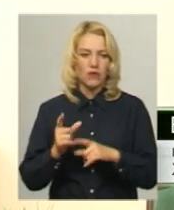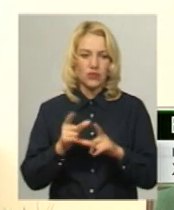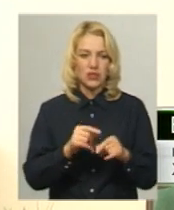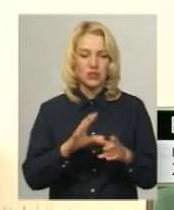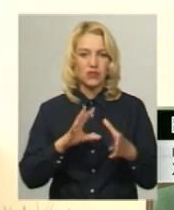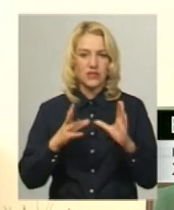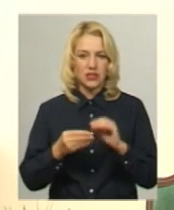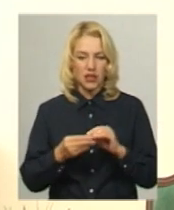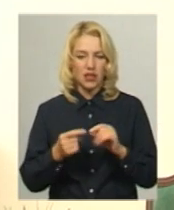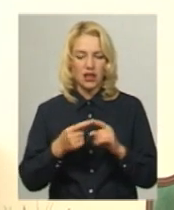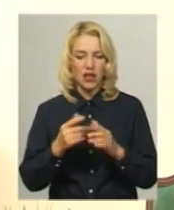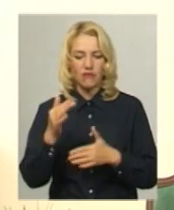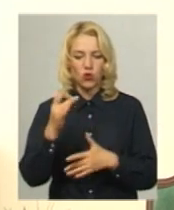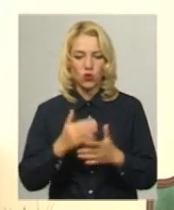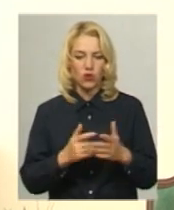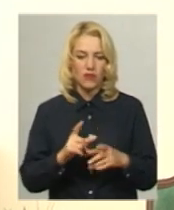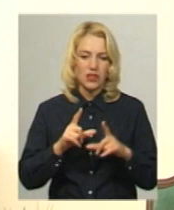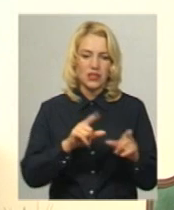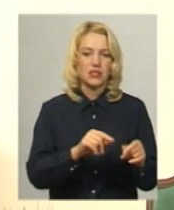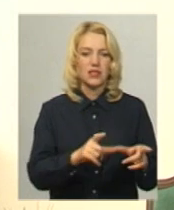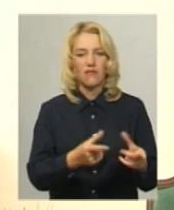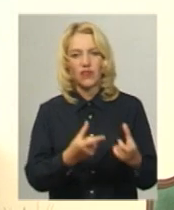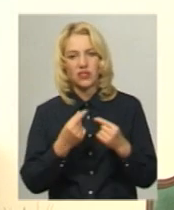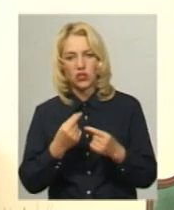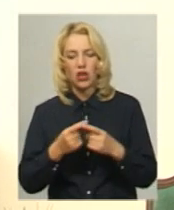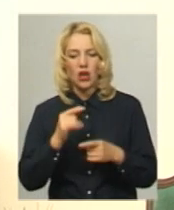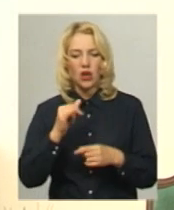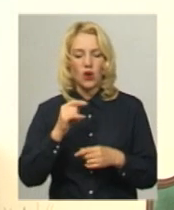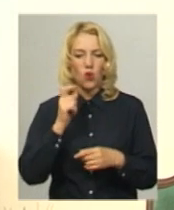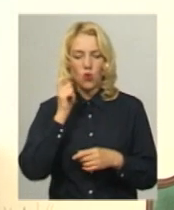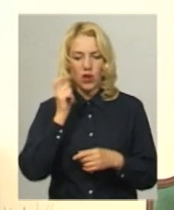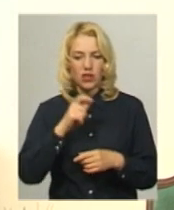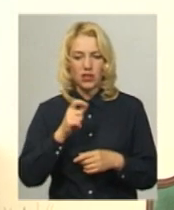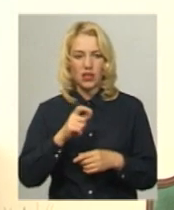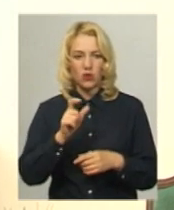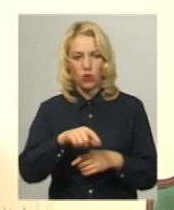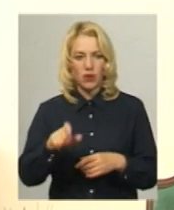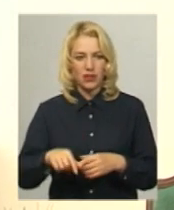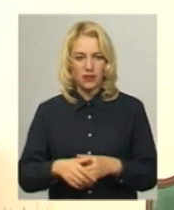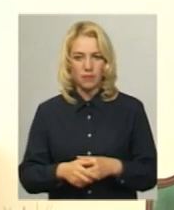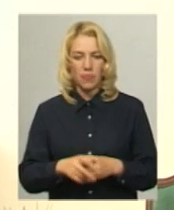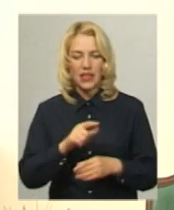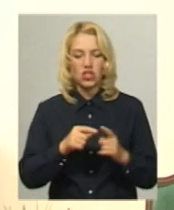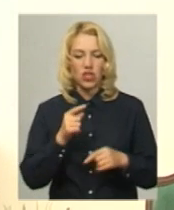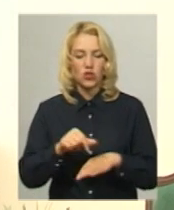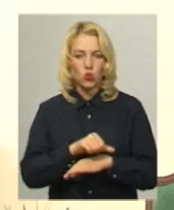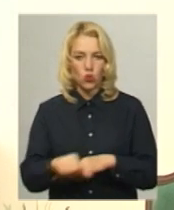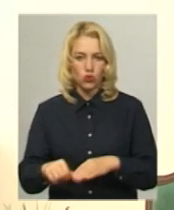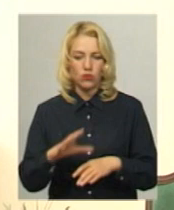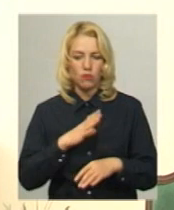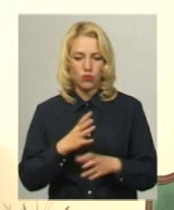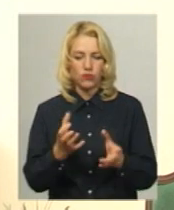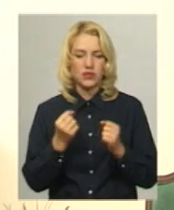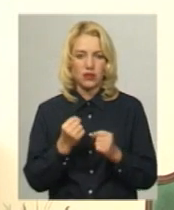взагалі хронології в'їзда-виїзду окремих громадян України, так і іноземців через державний кордон. Був взятий у